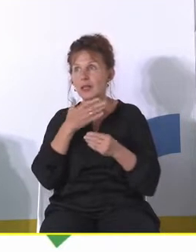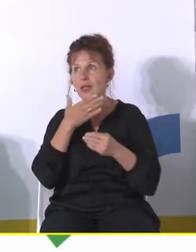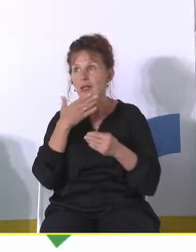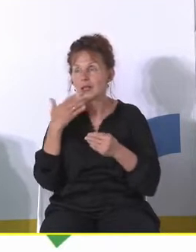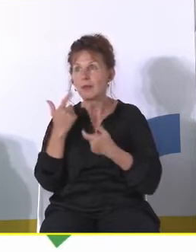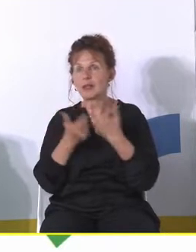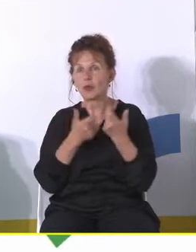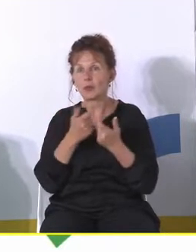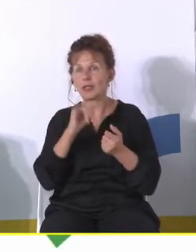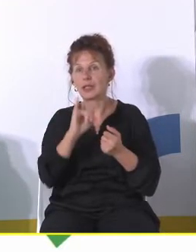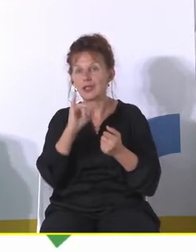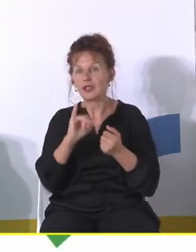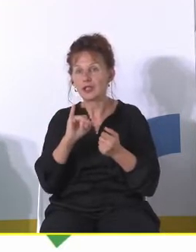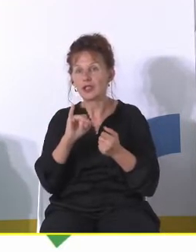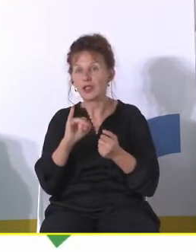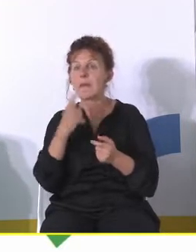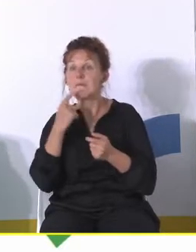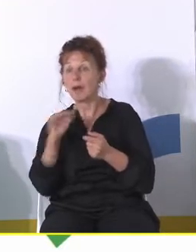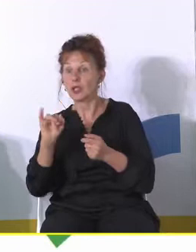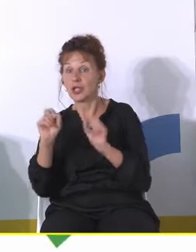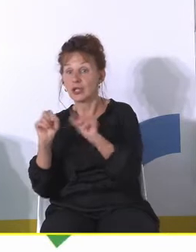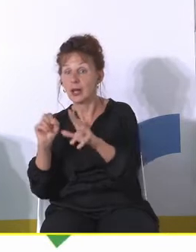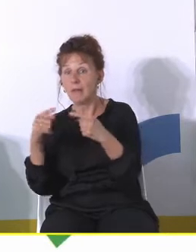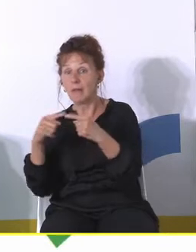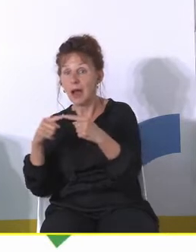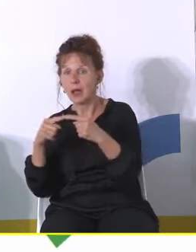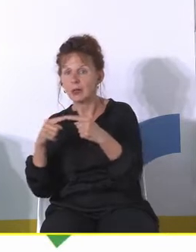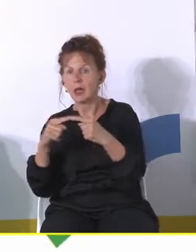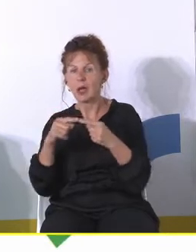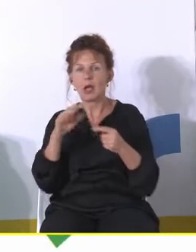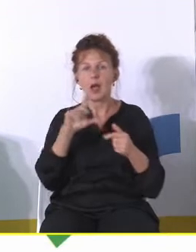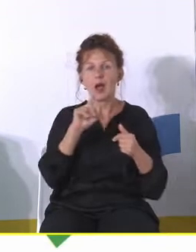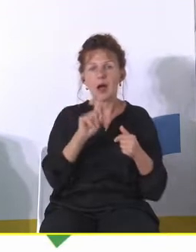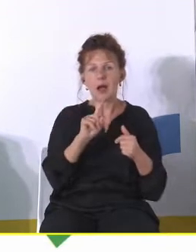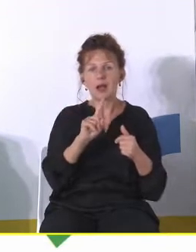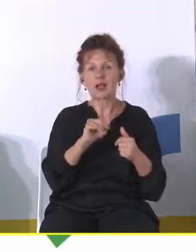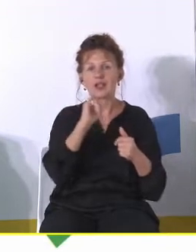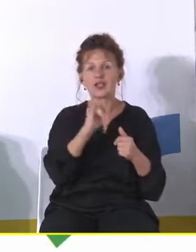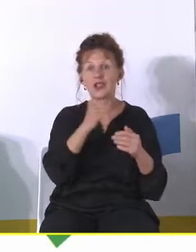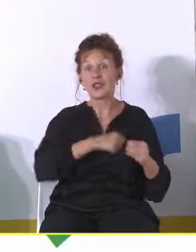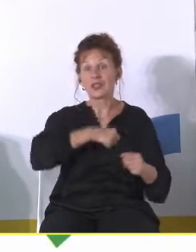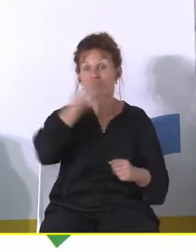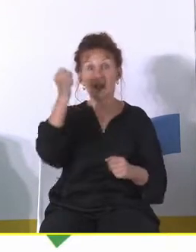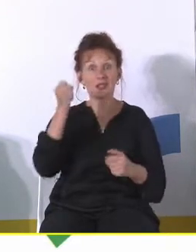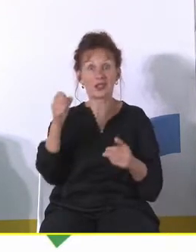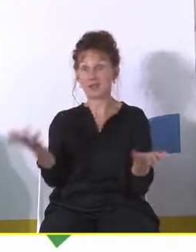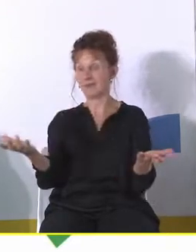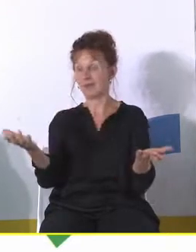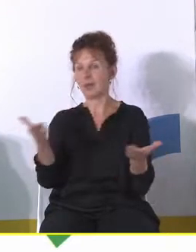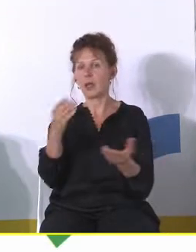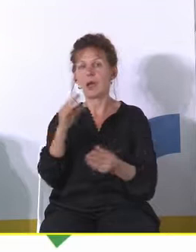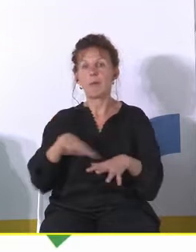z małymi dziećmi, ale jak dziecko jest starsze to ono może tam pójdzie wieczorem z kolegami wypić piwo i popalić, tak? Dzisiaj na szczęście to się